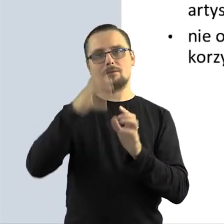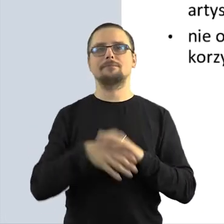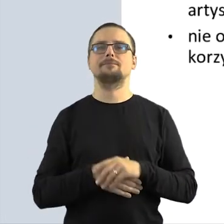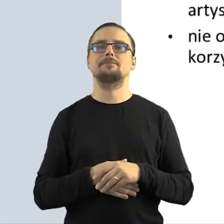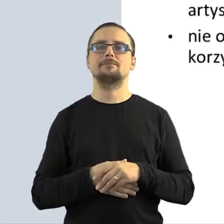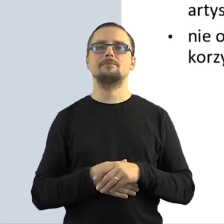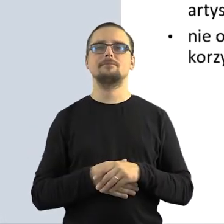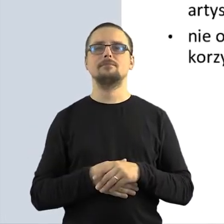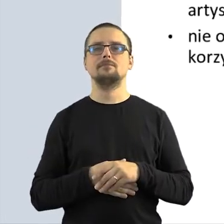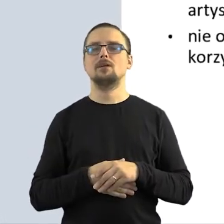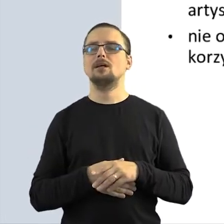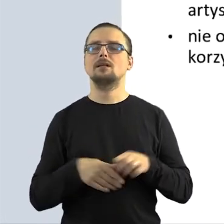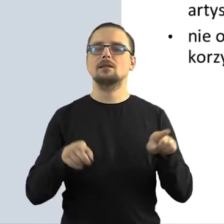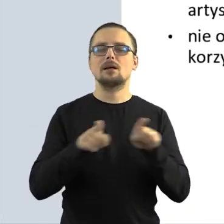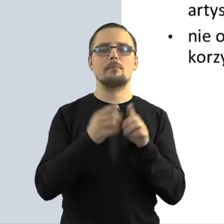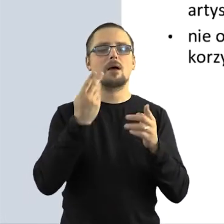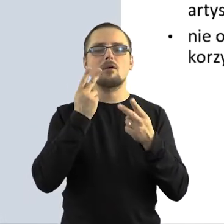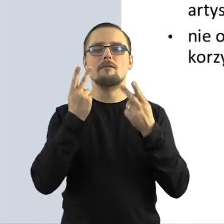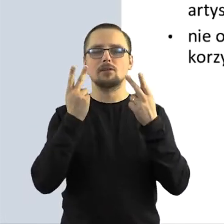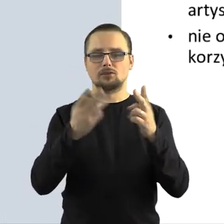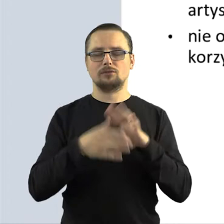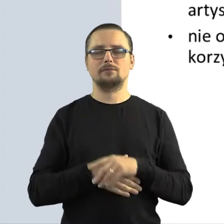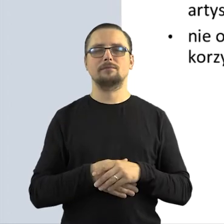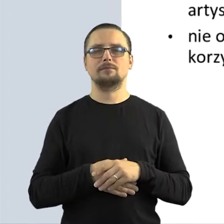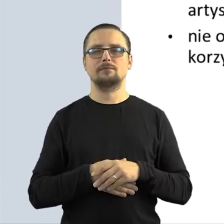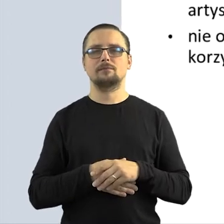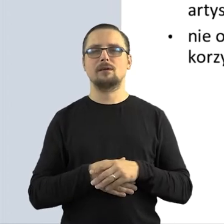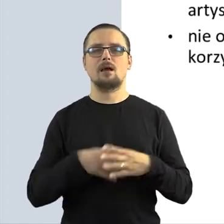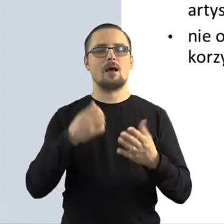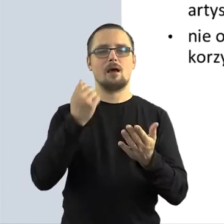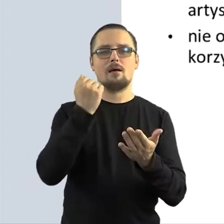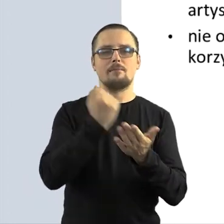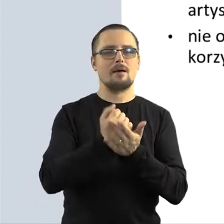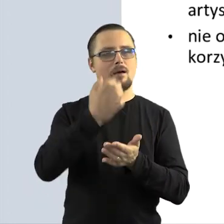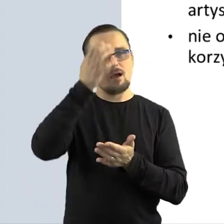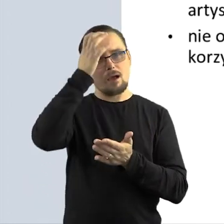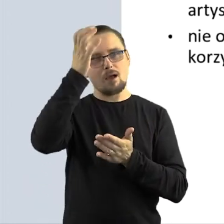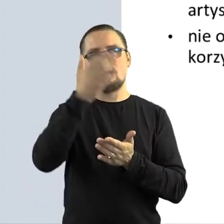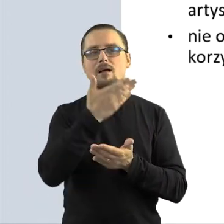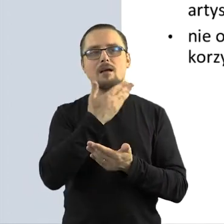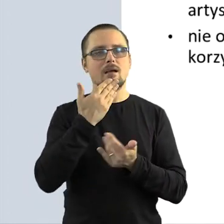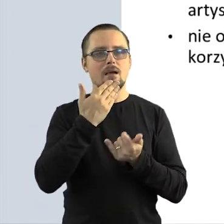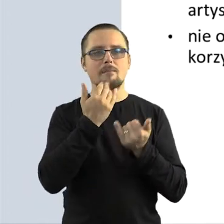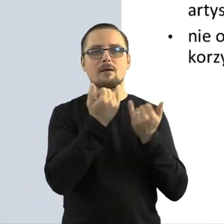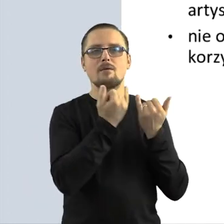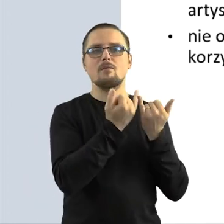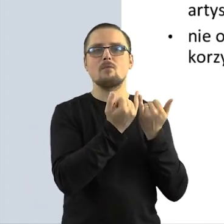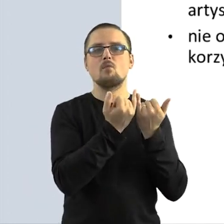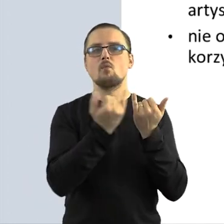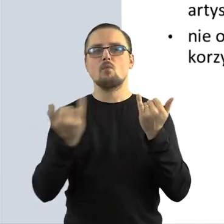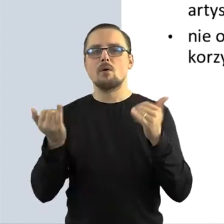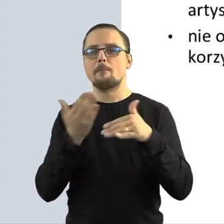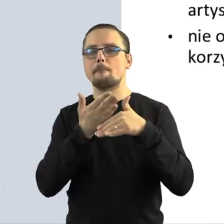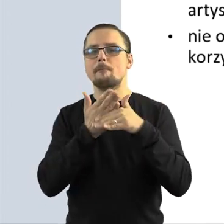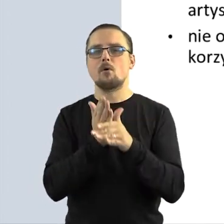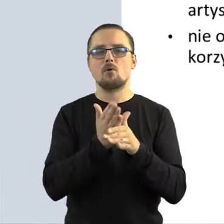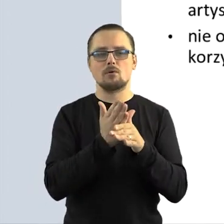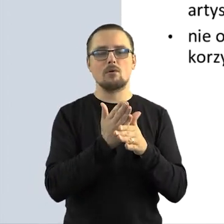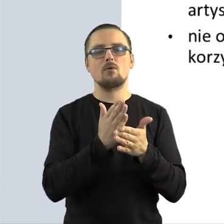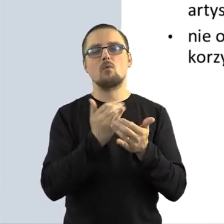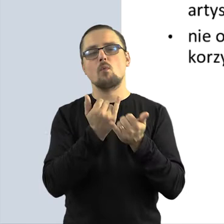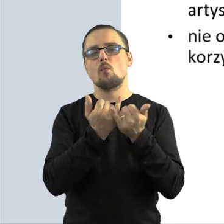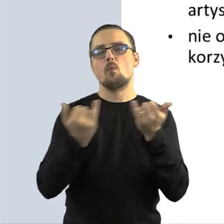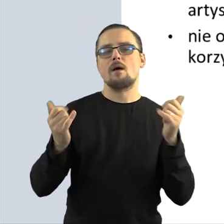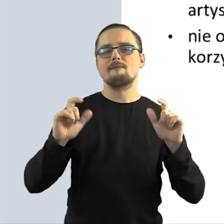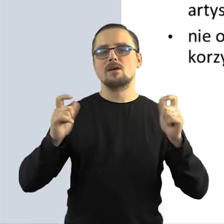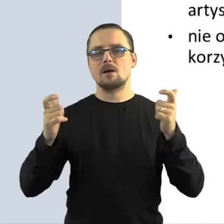I co też bardzo ważne, że prawo autorskie co do zasady nie różnicuje rodzaju imprez czy wydarzeń, jakie organizujemy